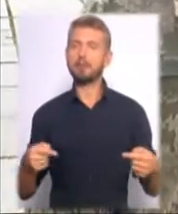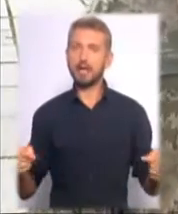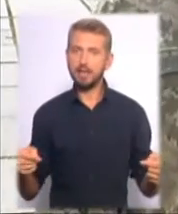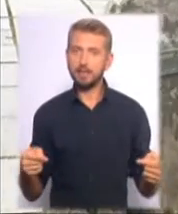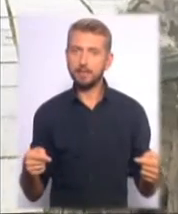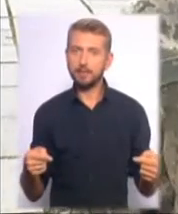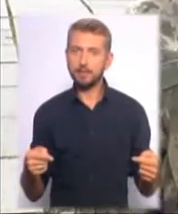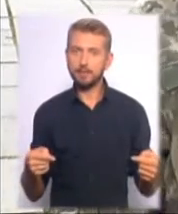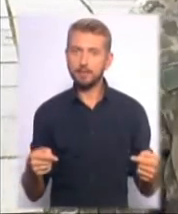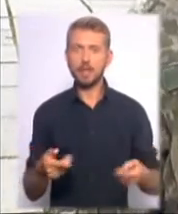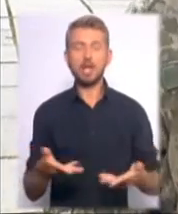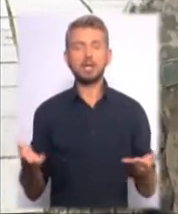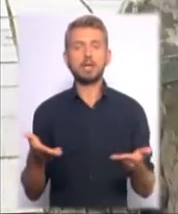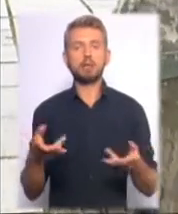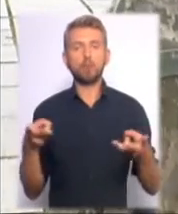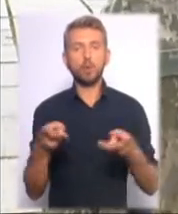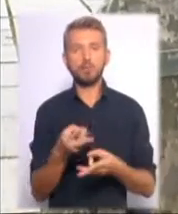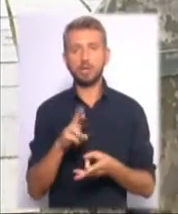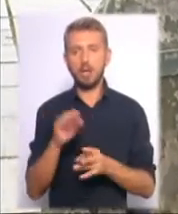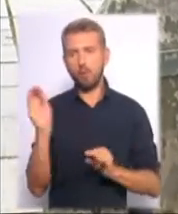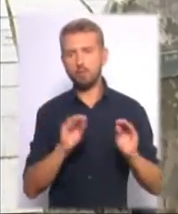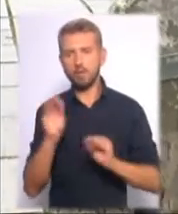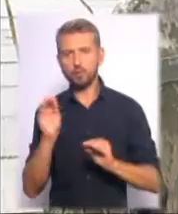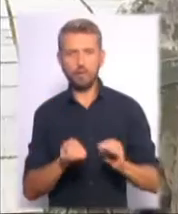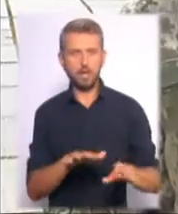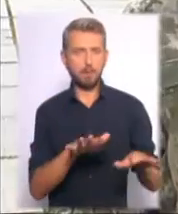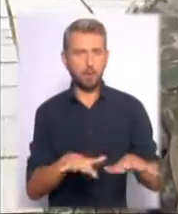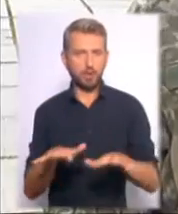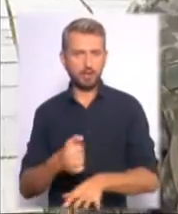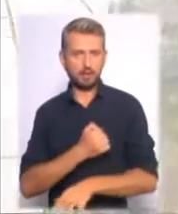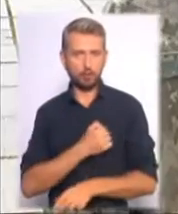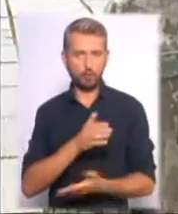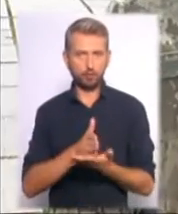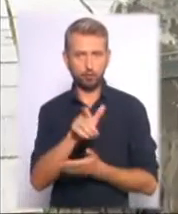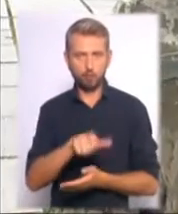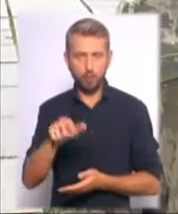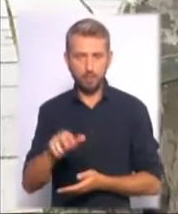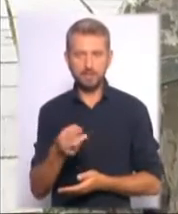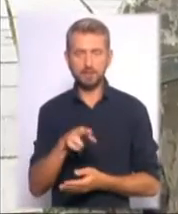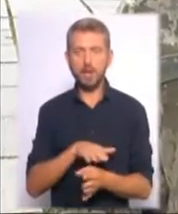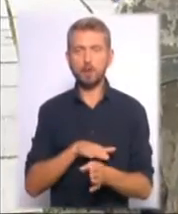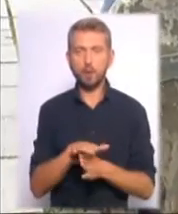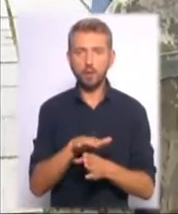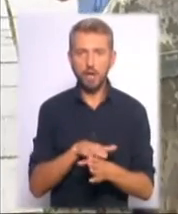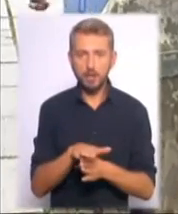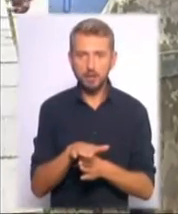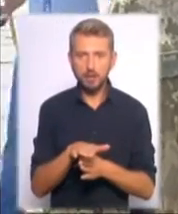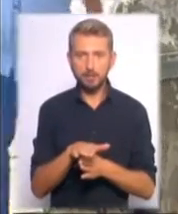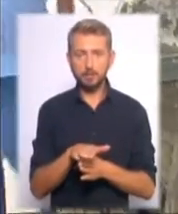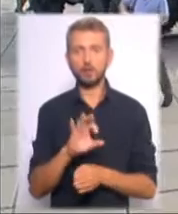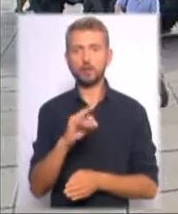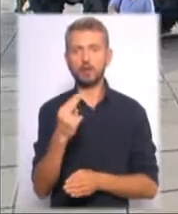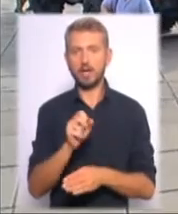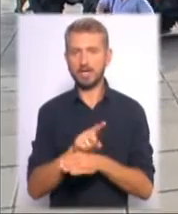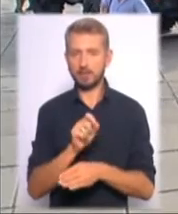потрібні для облаштування позиції військовослужбовців, для виконання спеціальних